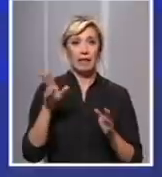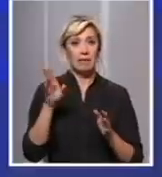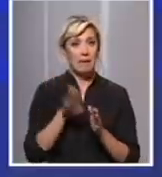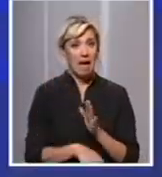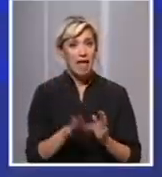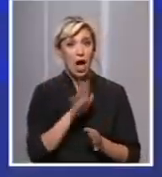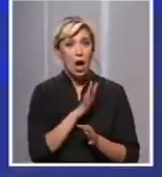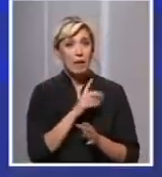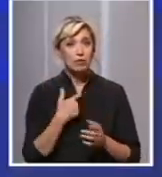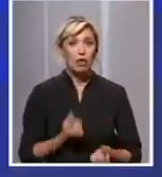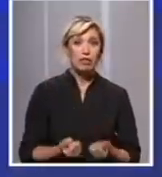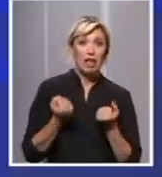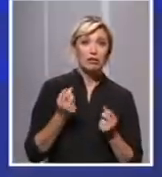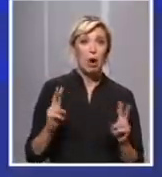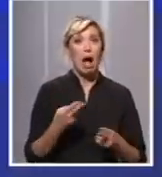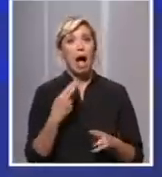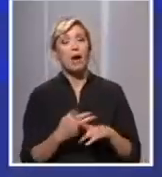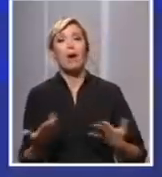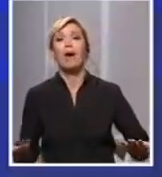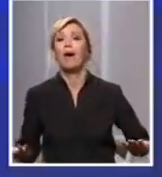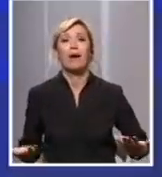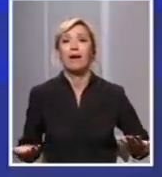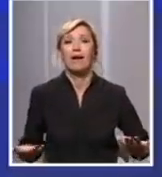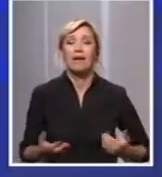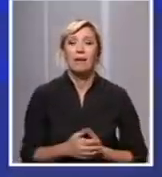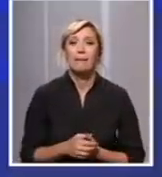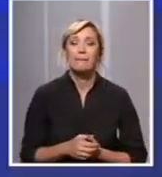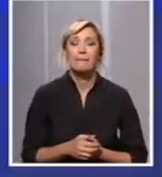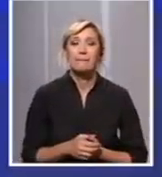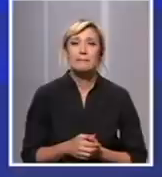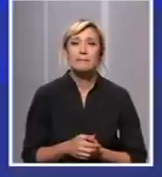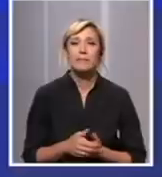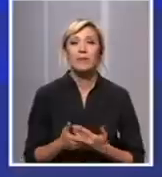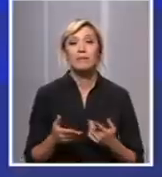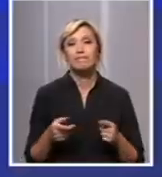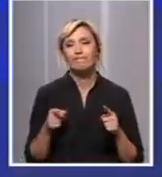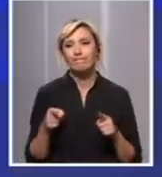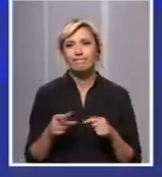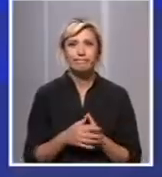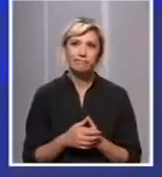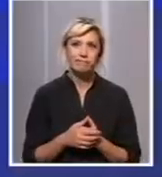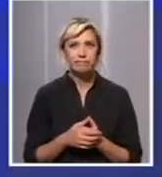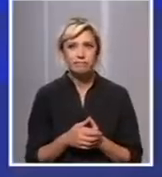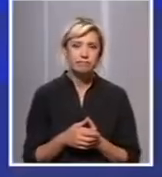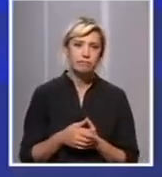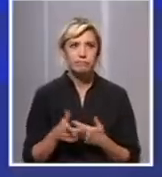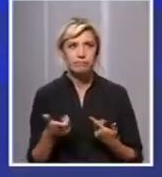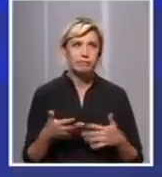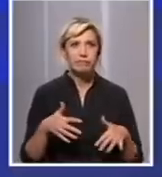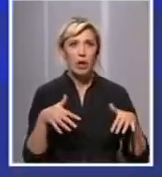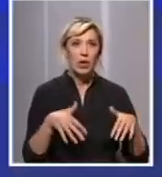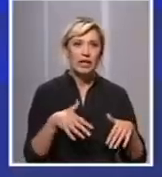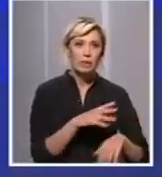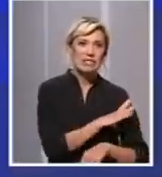lakše da ga podnese ili to opet ne mora da znači? Sada je ta uopšte manipulacija je slabiji ili jačiji. Do sada praktično